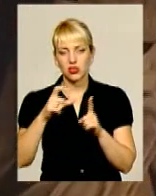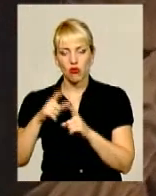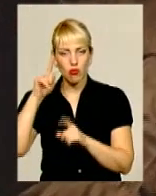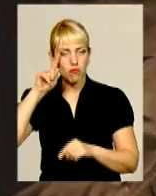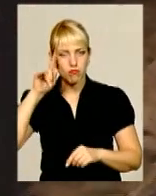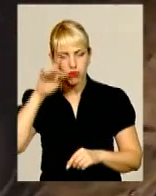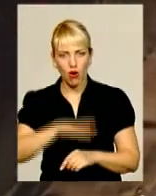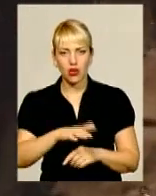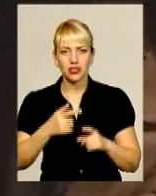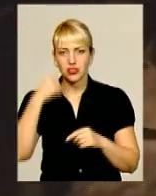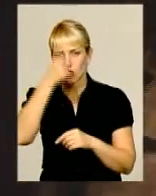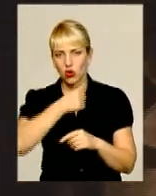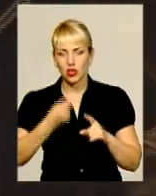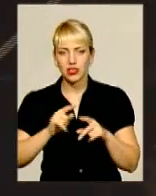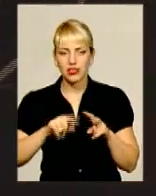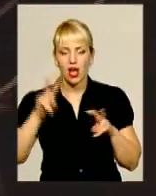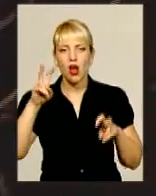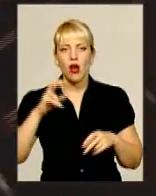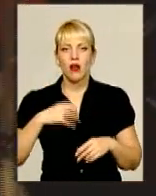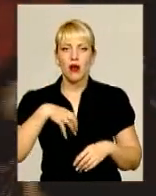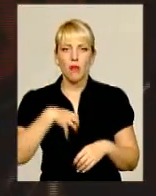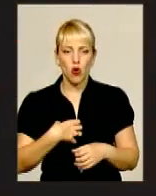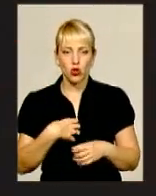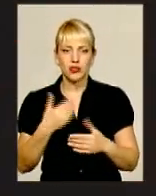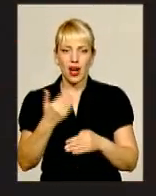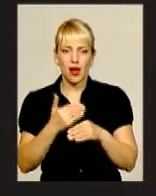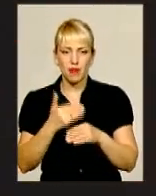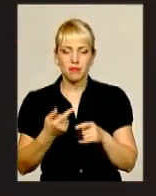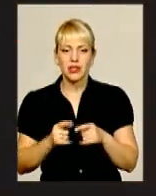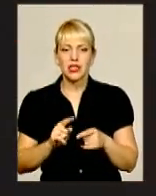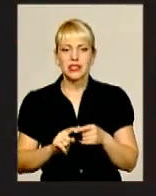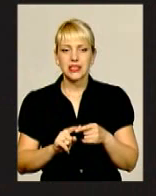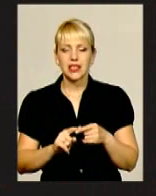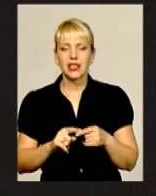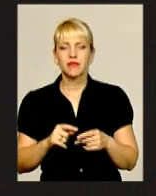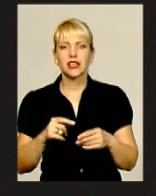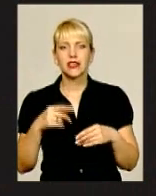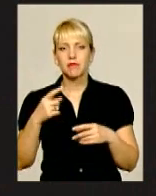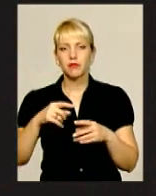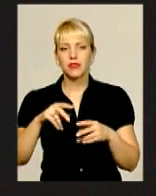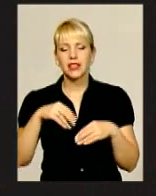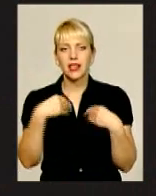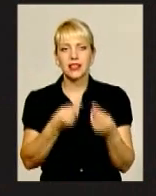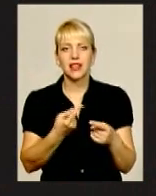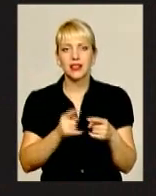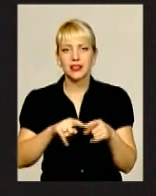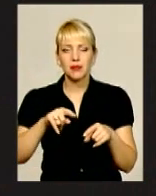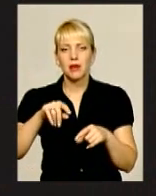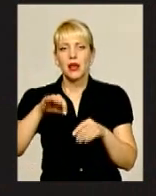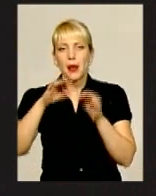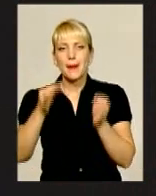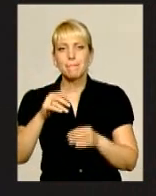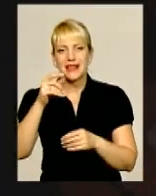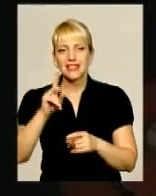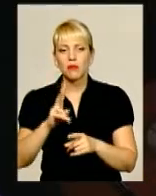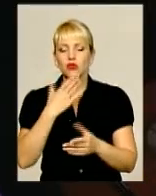монодрама за творами українських поетів Ольжича, Стуса, Плужника – це дано на тим миттям, які своєю поезією боролися з